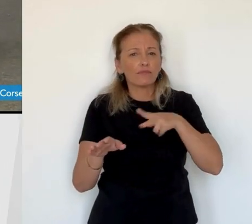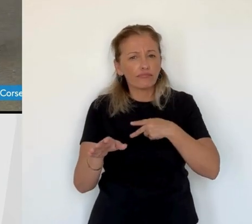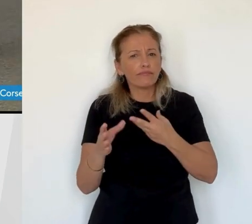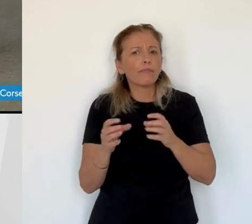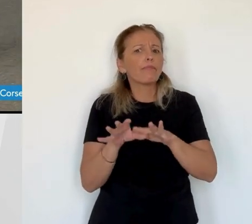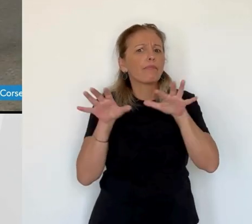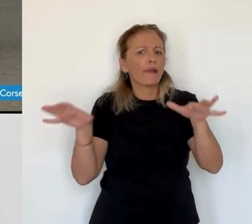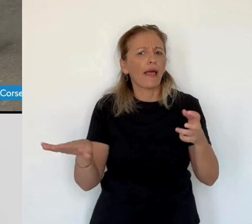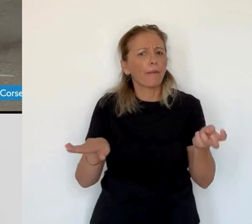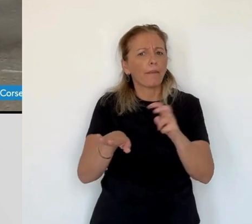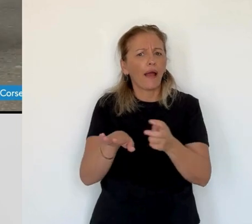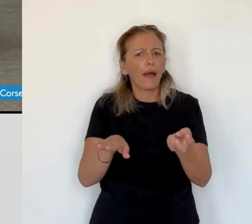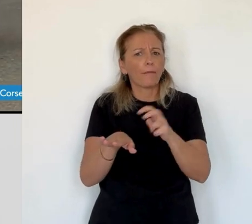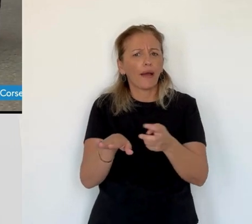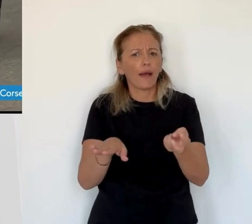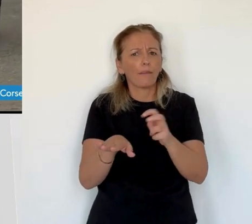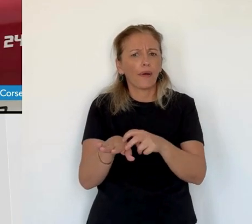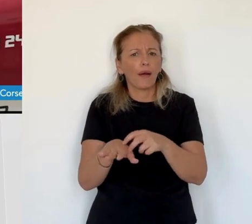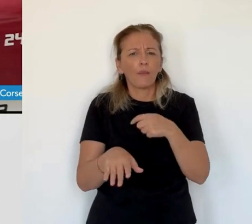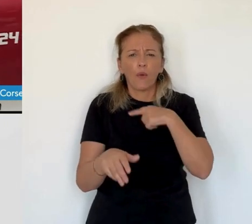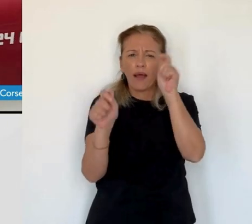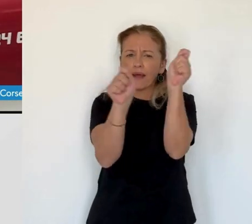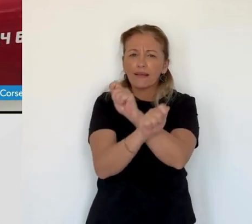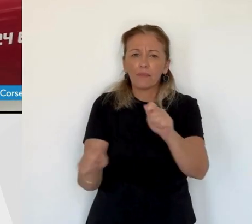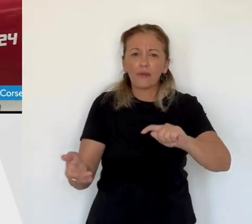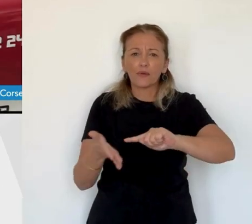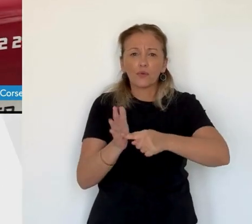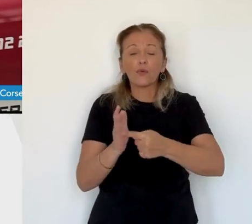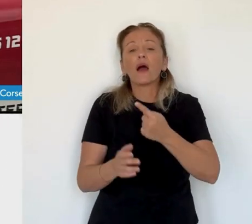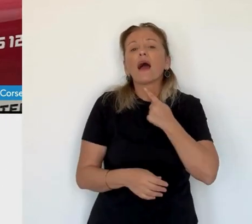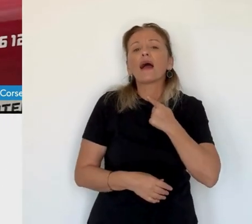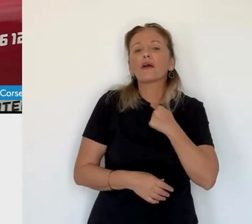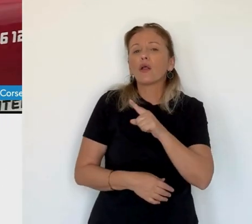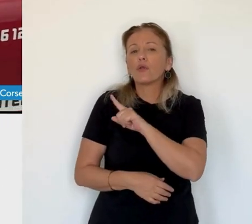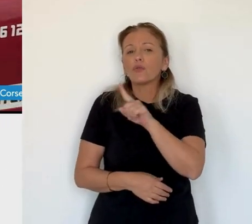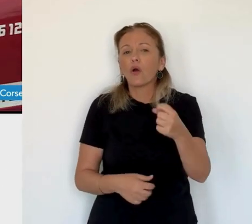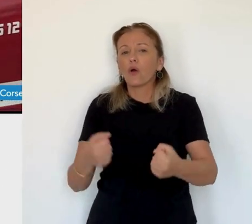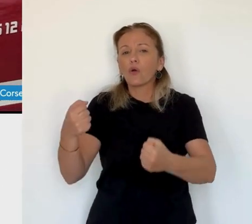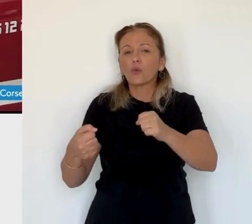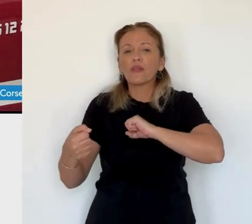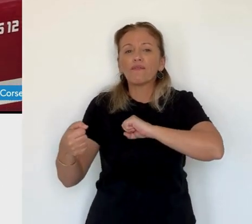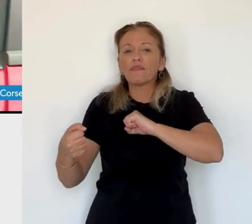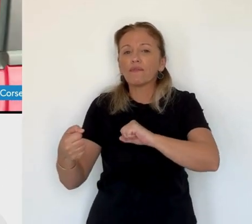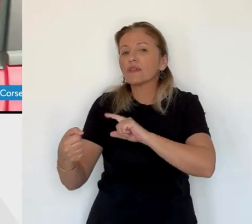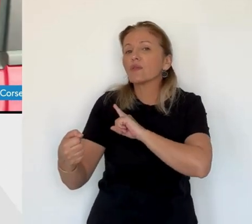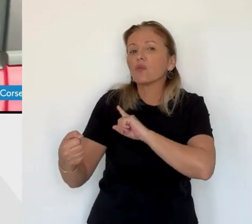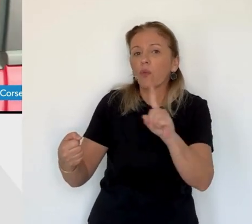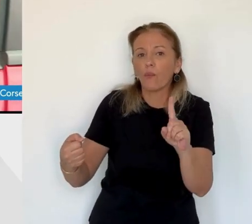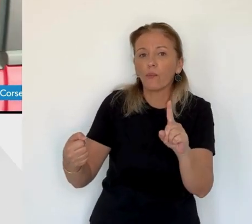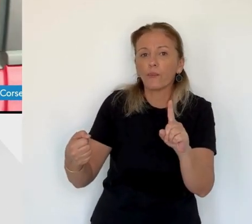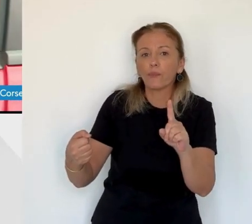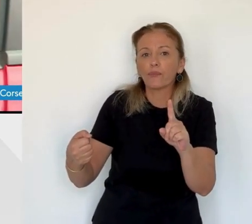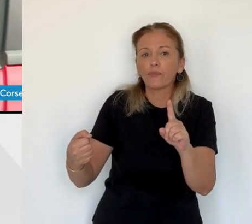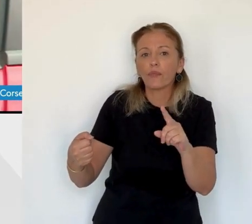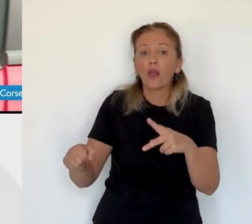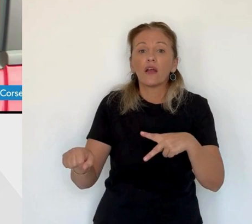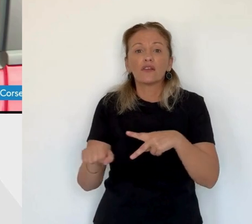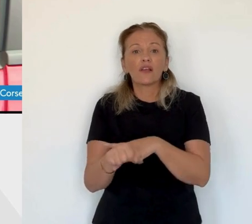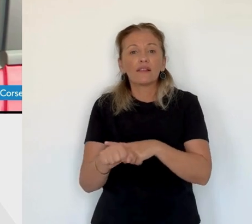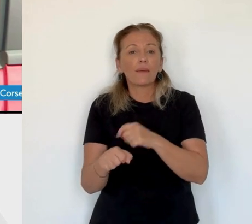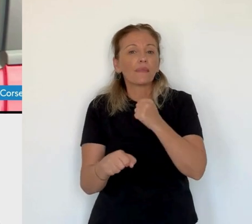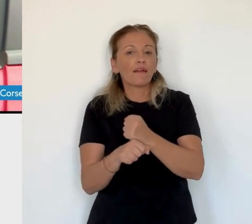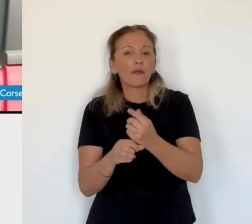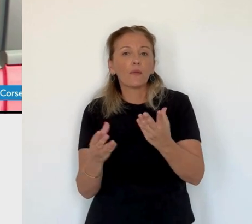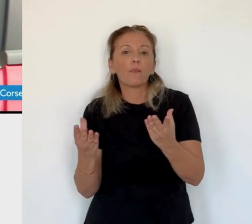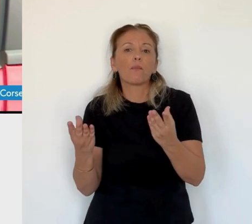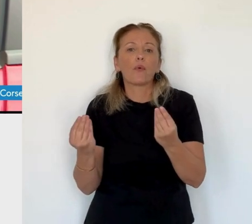qui est prioritaire. Je vais faire très attention étant donné que je vais transporter pas mal d'amis. vais